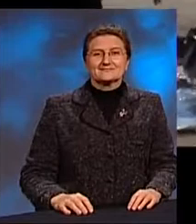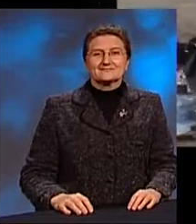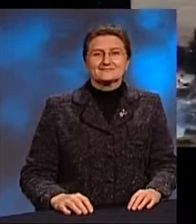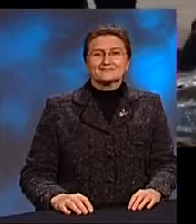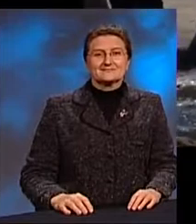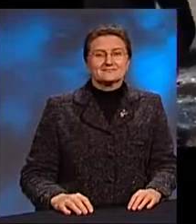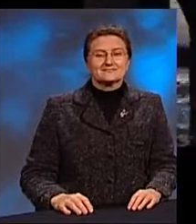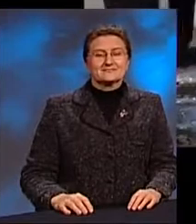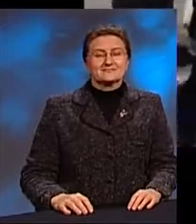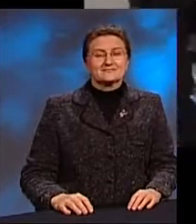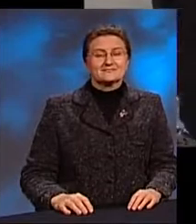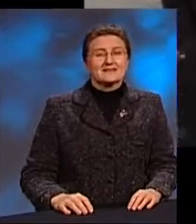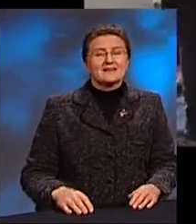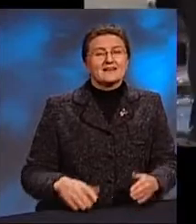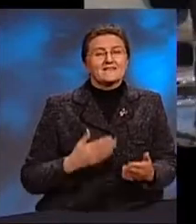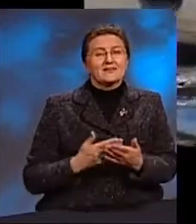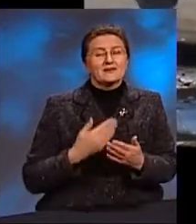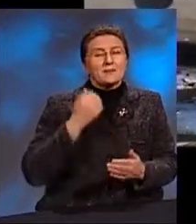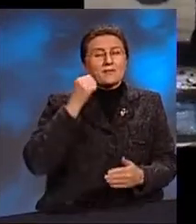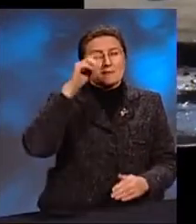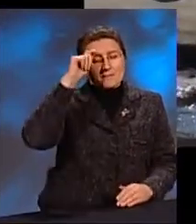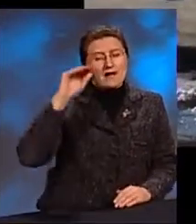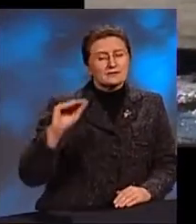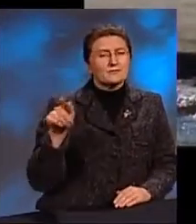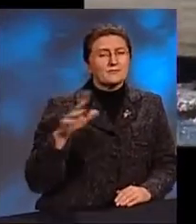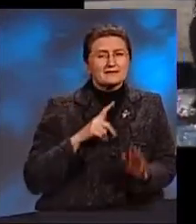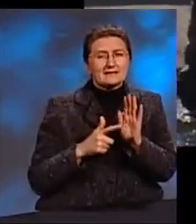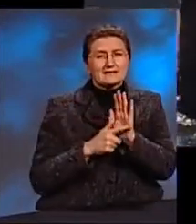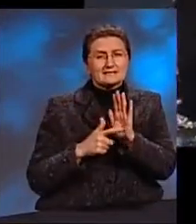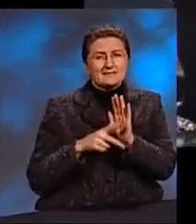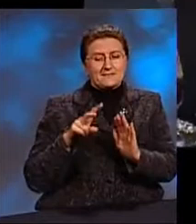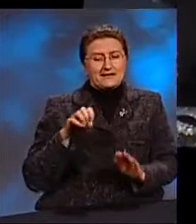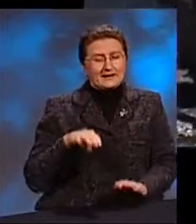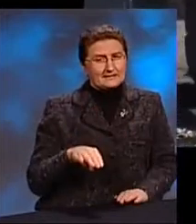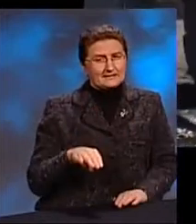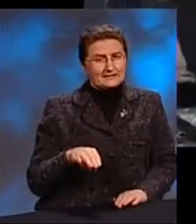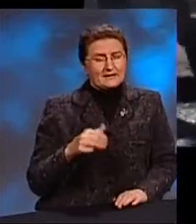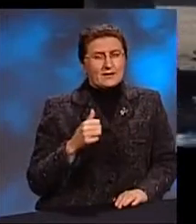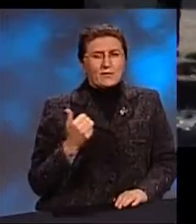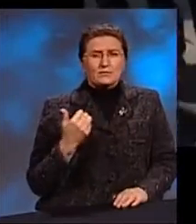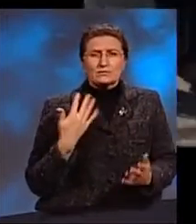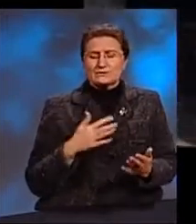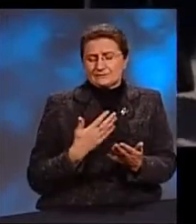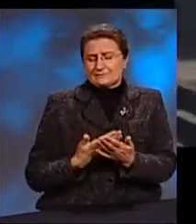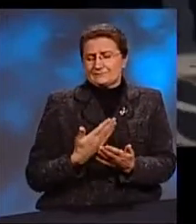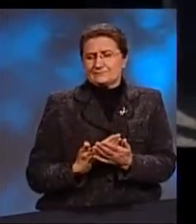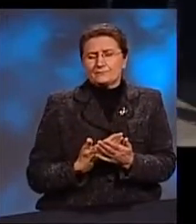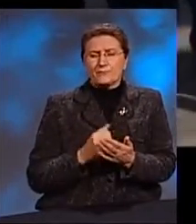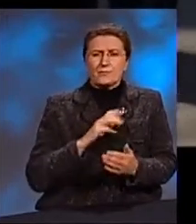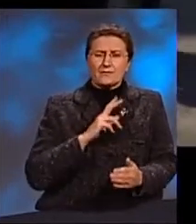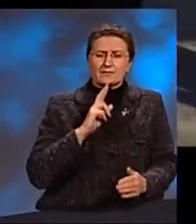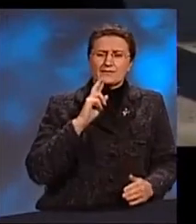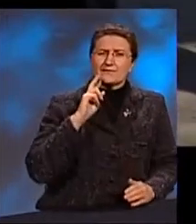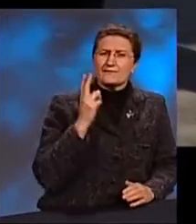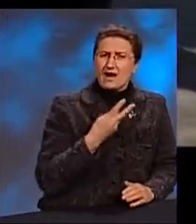И вот я помню мальчика Ему было 7 лет Он уже, ну, года, я не знаю, может быть,